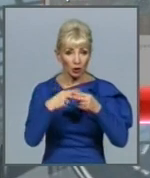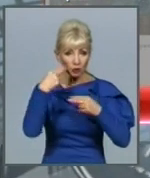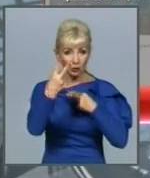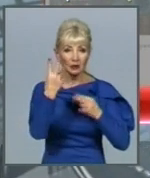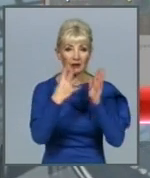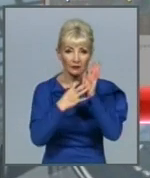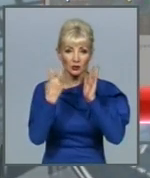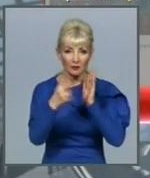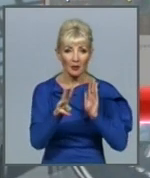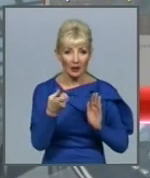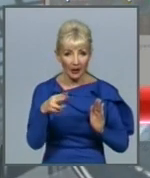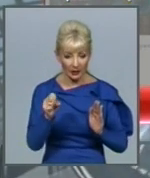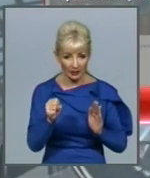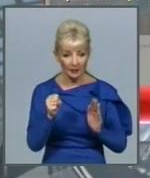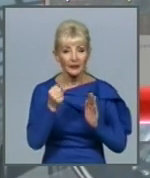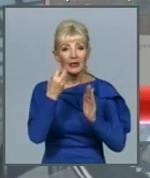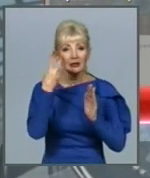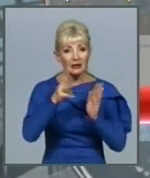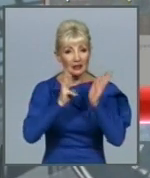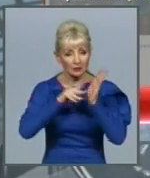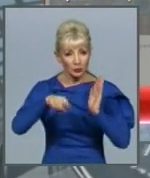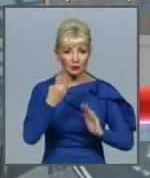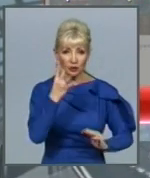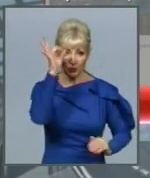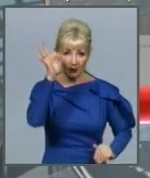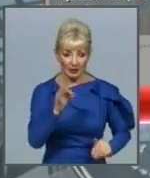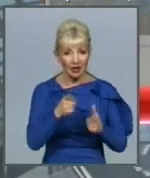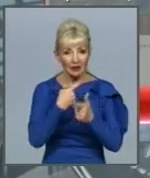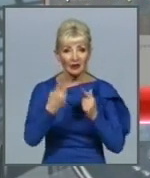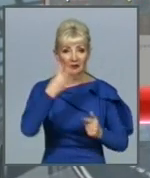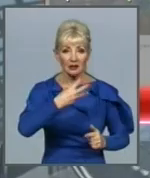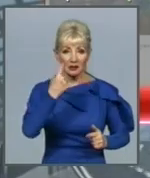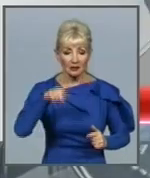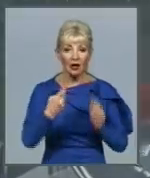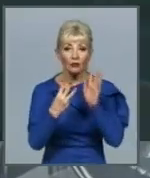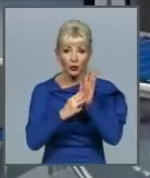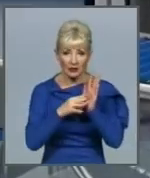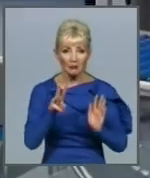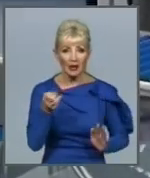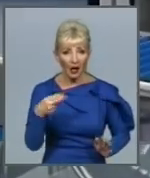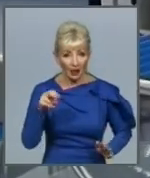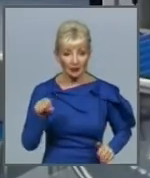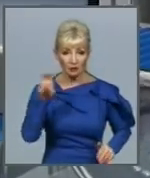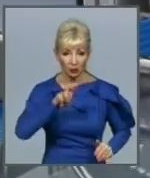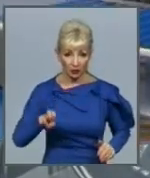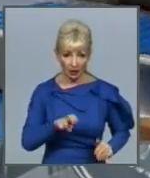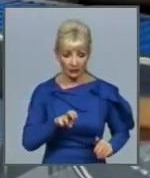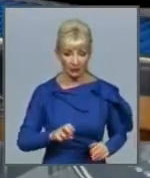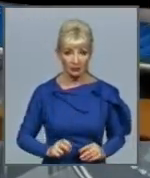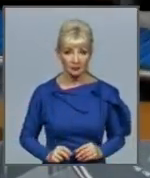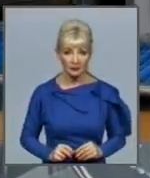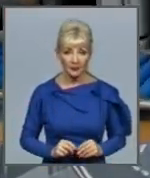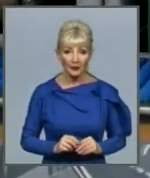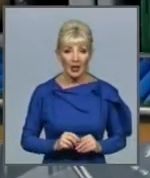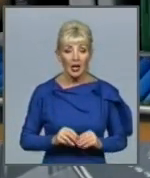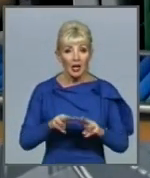,4 відсотка, або 31,8 мільярда доларів. У Мінфіні зазначають,